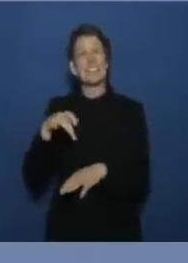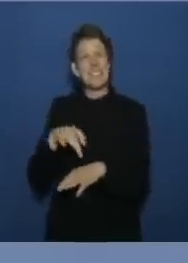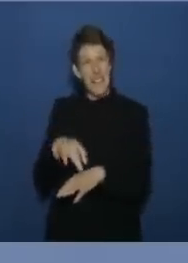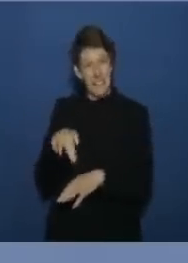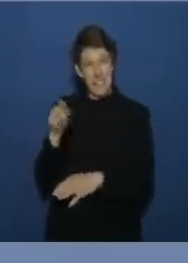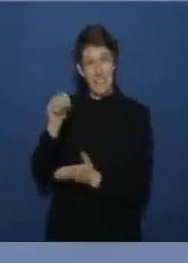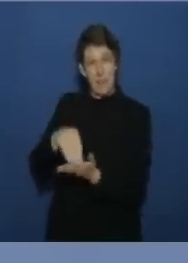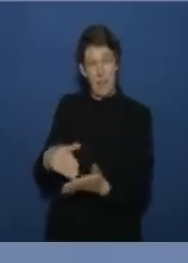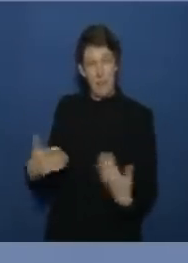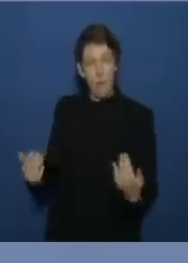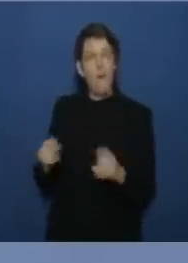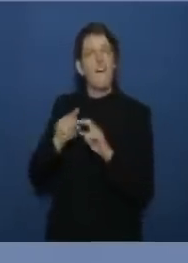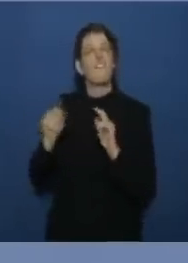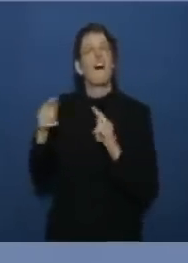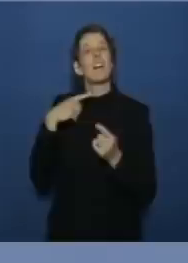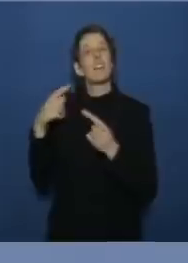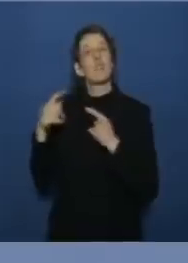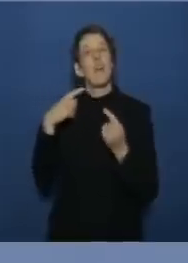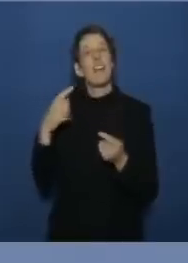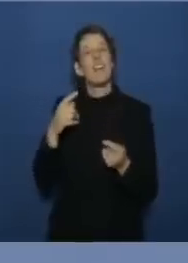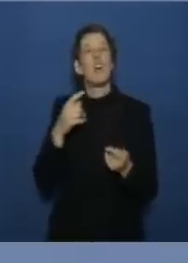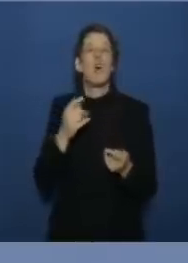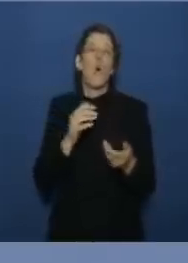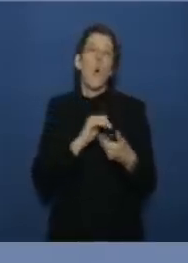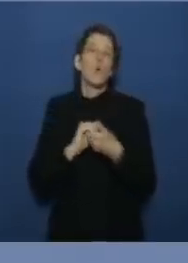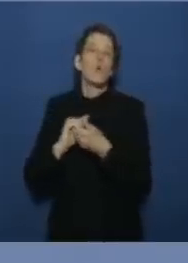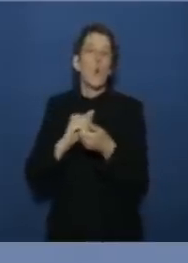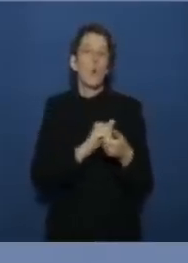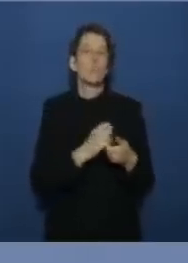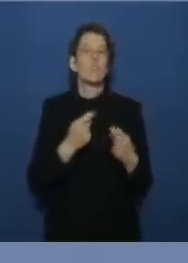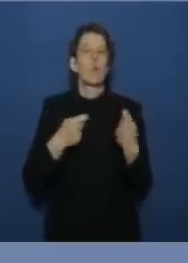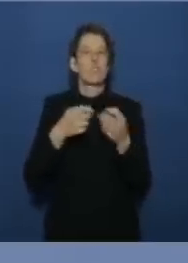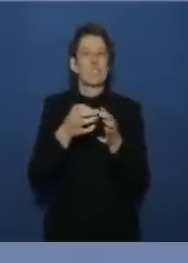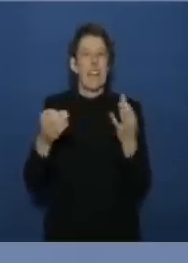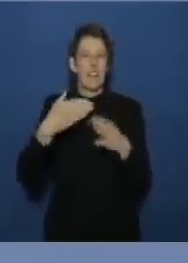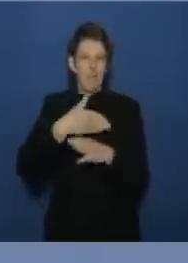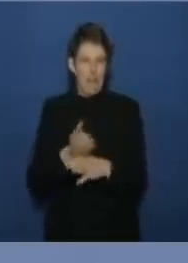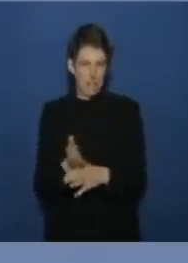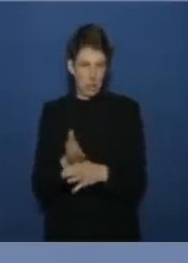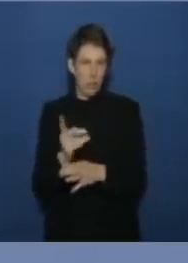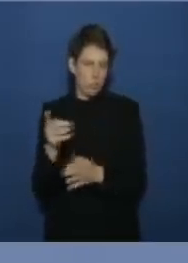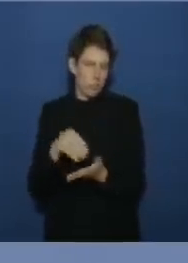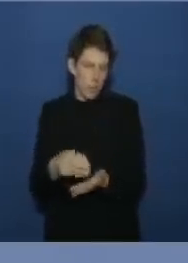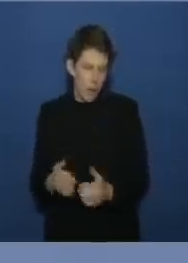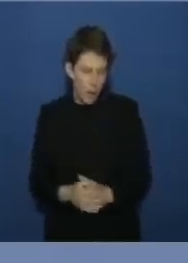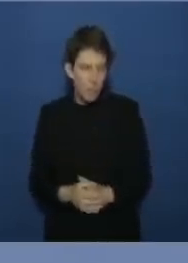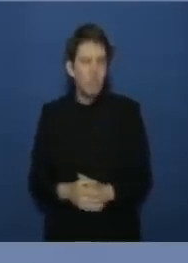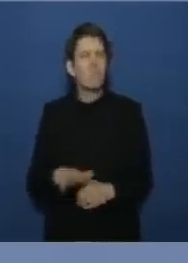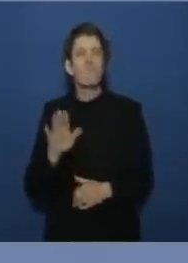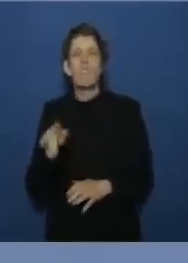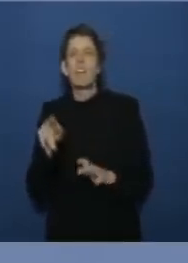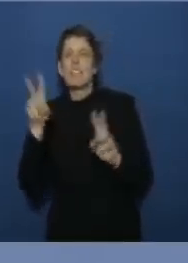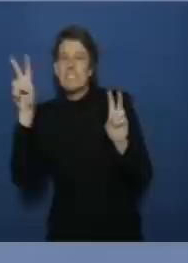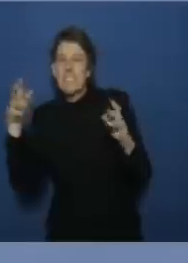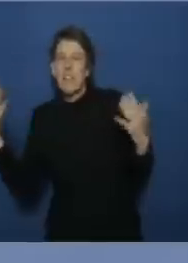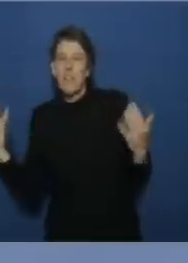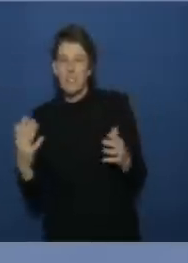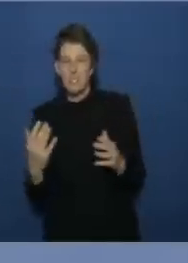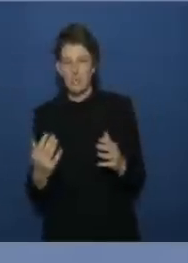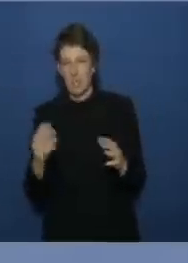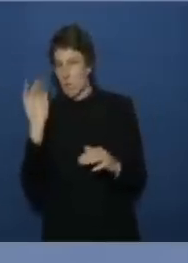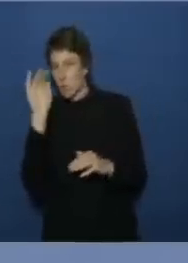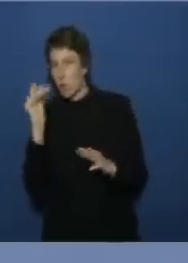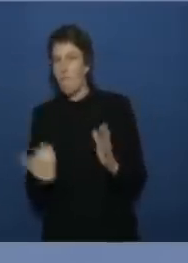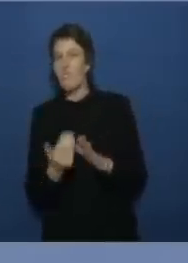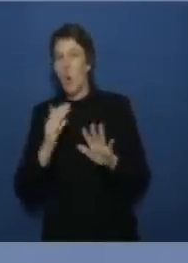fachgespräch der unionsbundestagsfraktion teil es ist unter dem titel was bringt der neustart in die zukunft